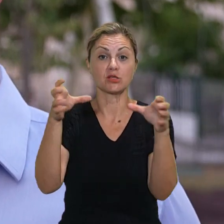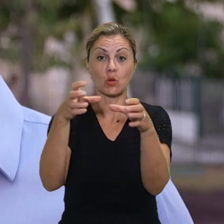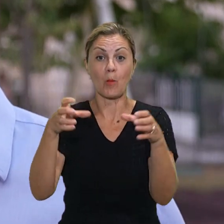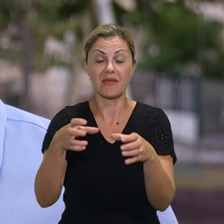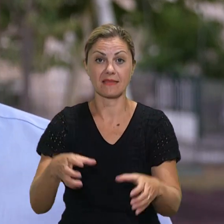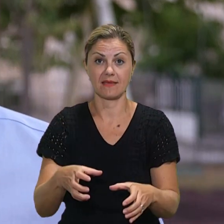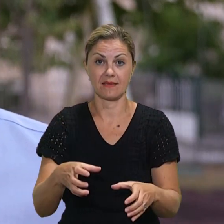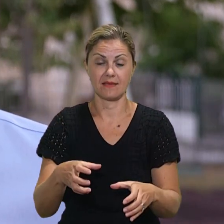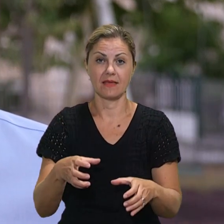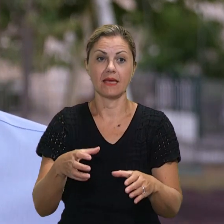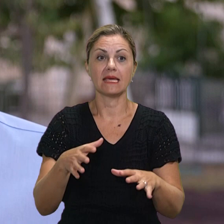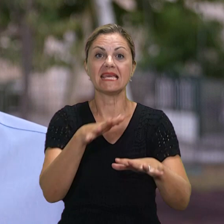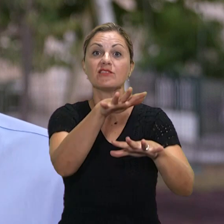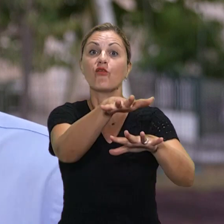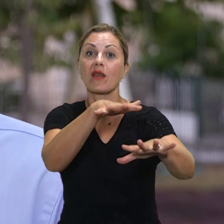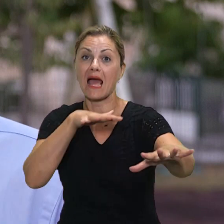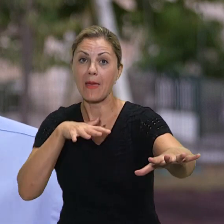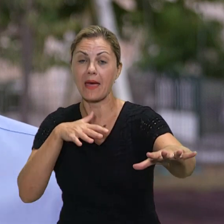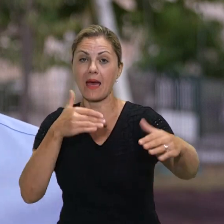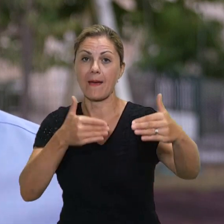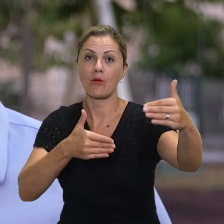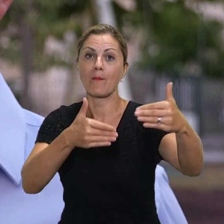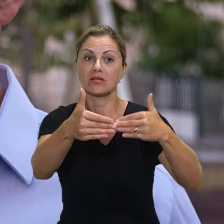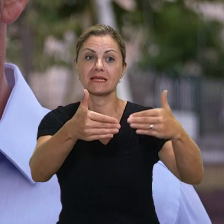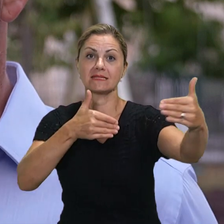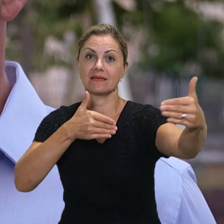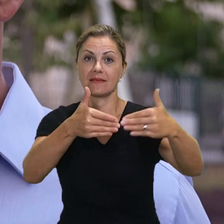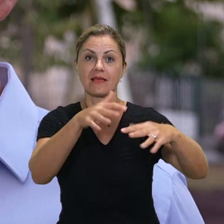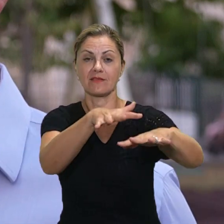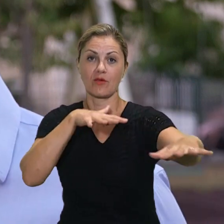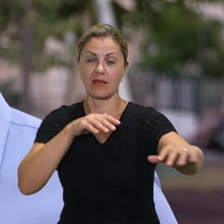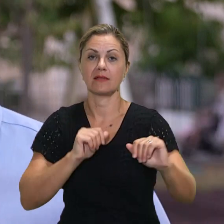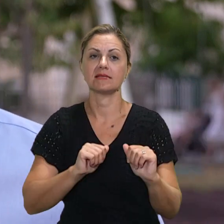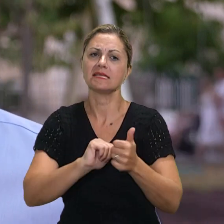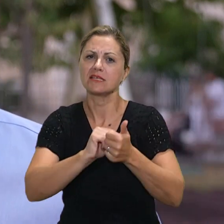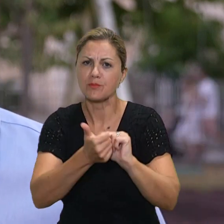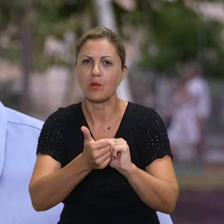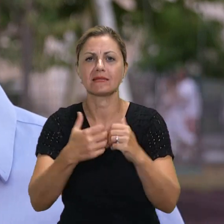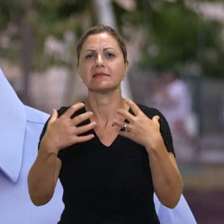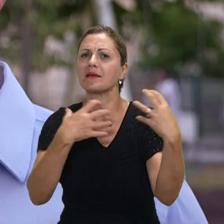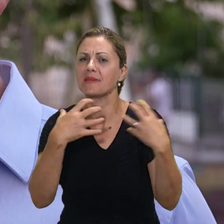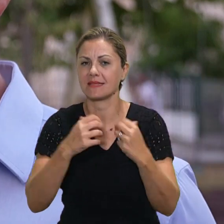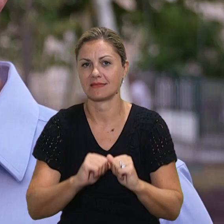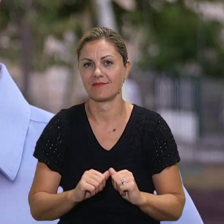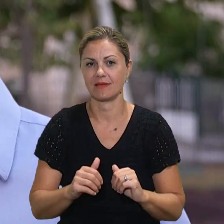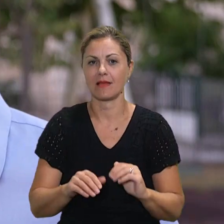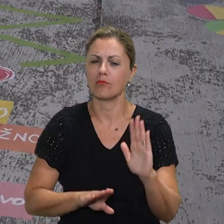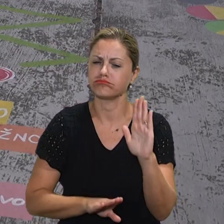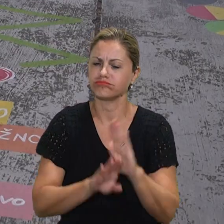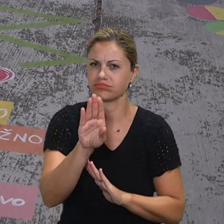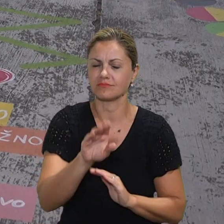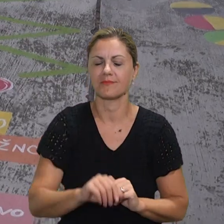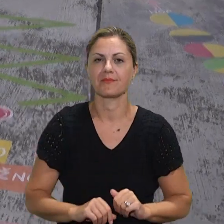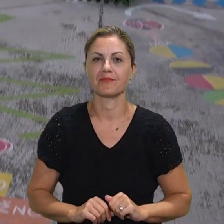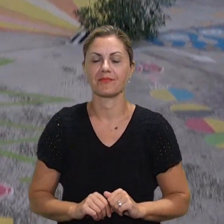multifunkcionalna dvorana u kojoj bi se mogli držati i predstavi i sportske vježbe i slične stvari kako bi podigli dodatno standard u naši dječji vrtić.